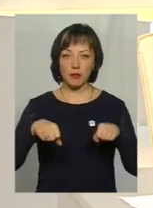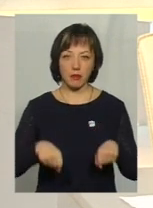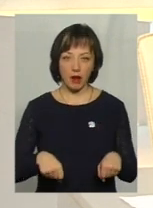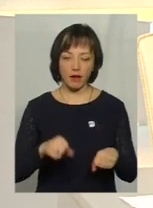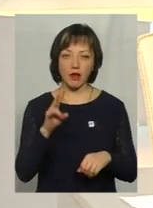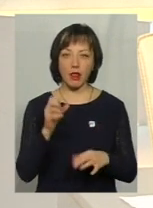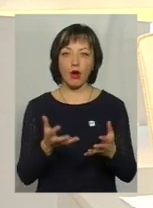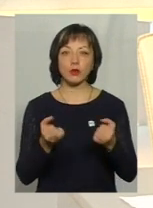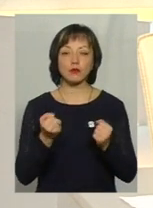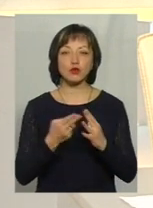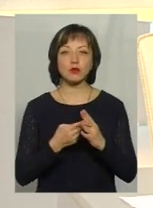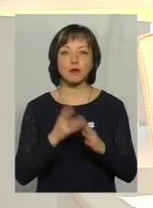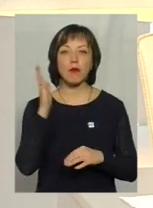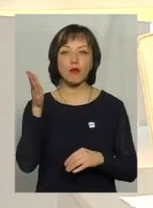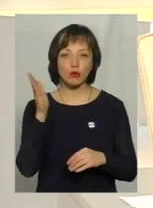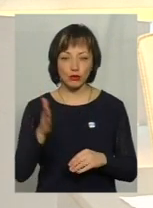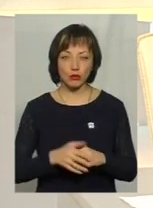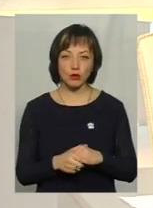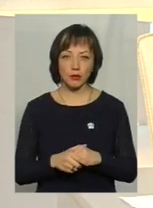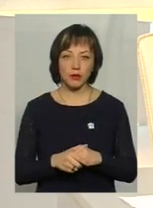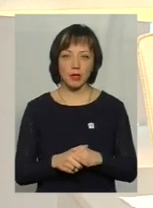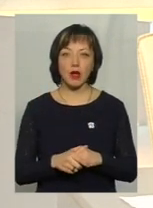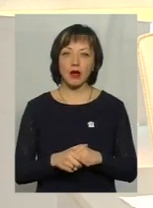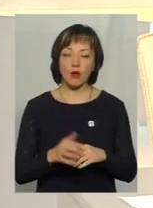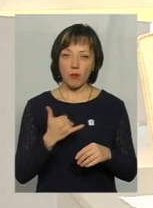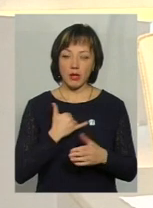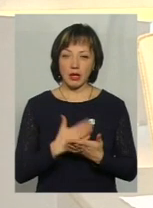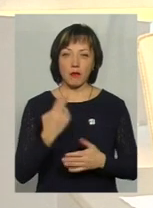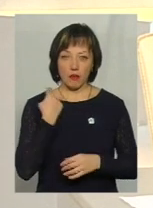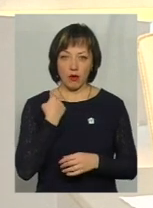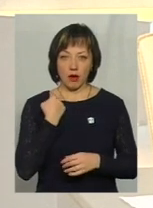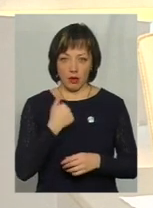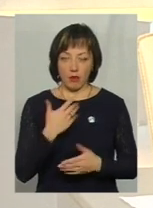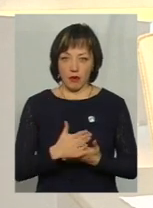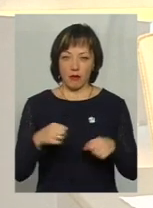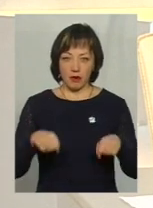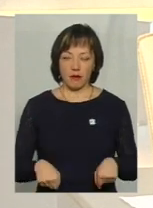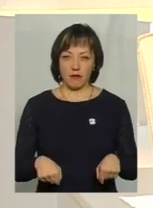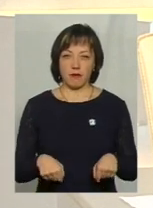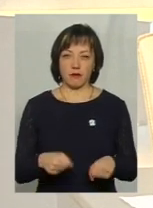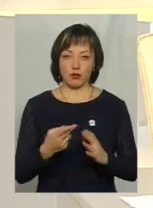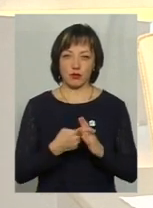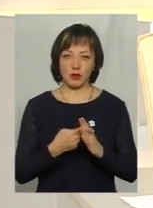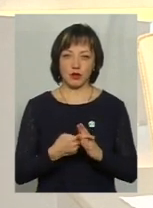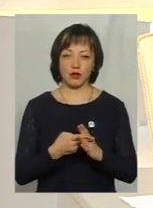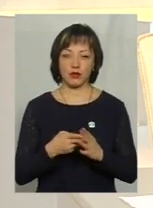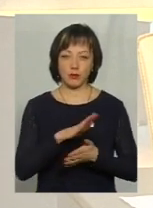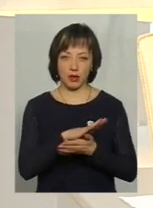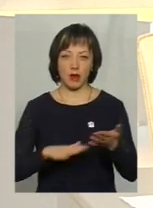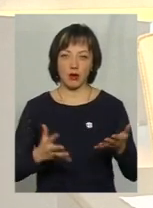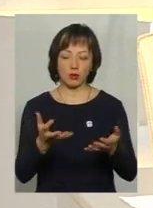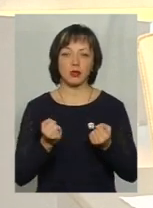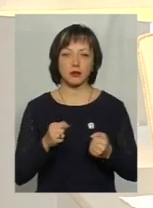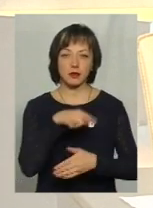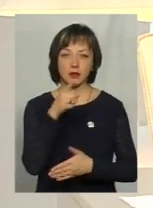на отримання субсидії в майбутньому. Якщо в мене є борг, що потрібно зробити, щоб мати можливість і